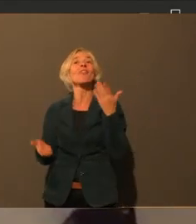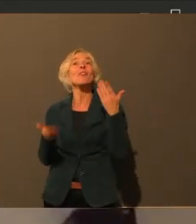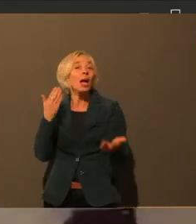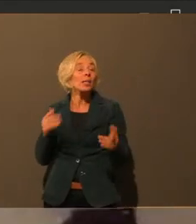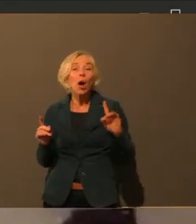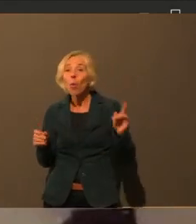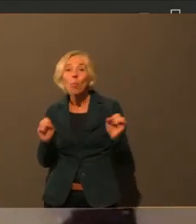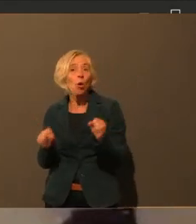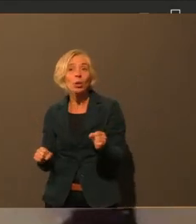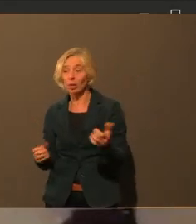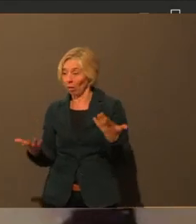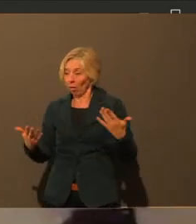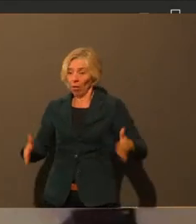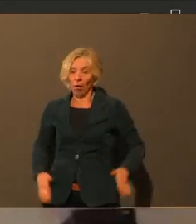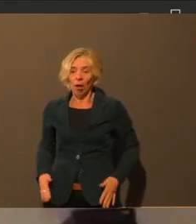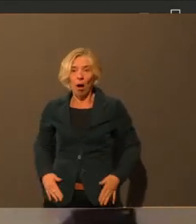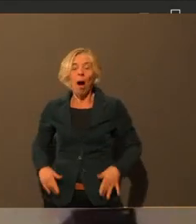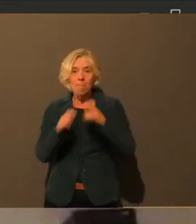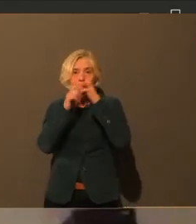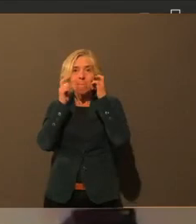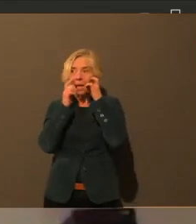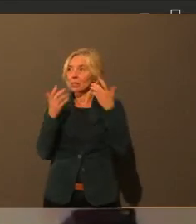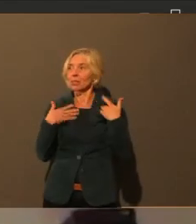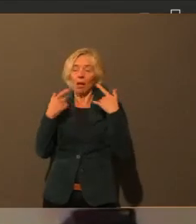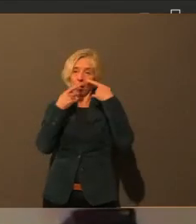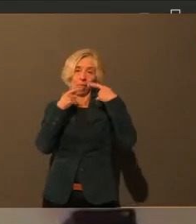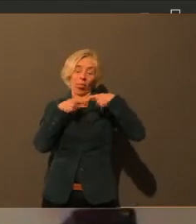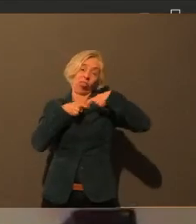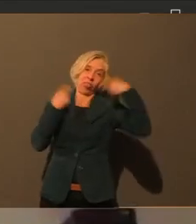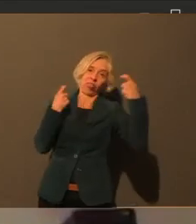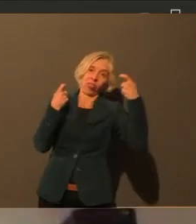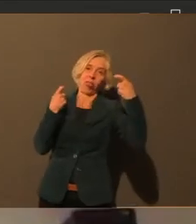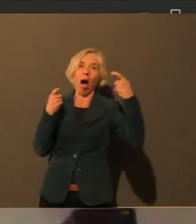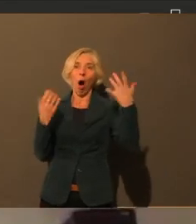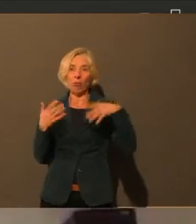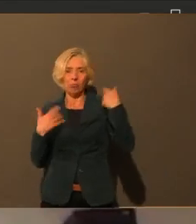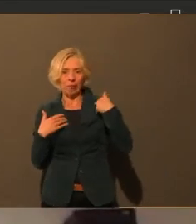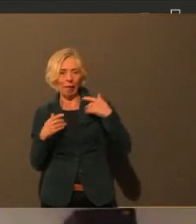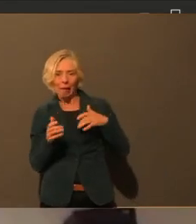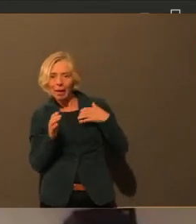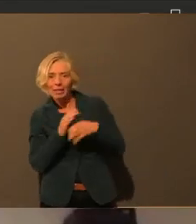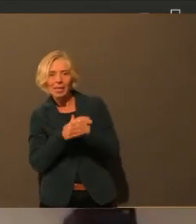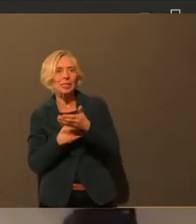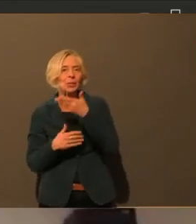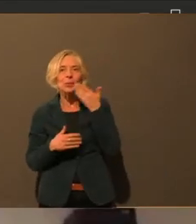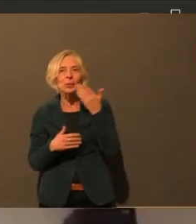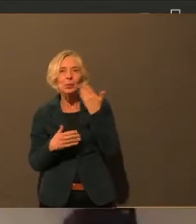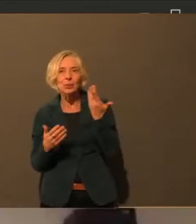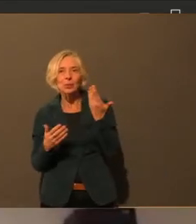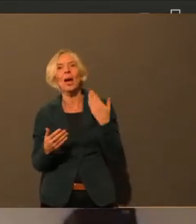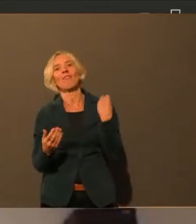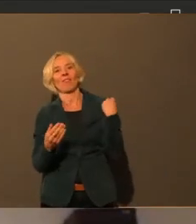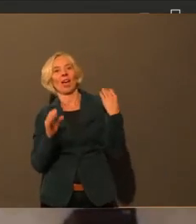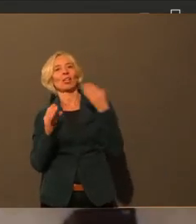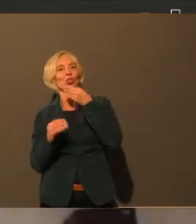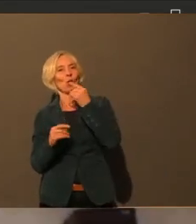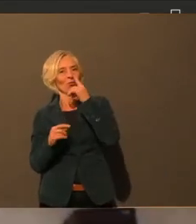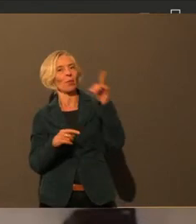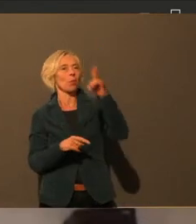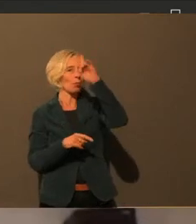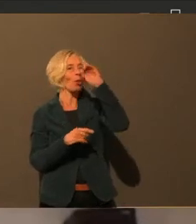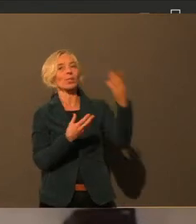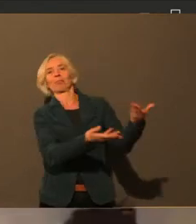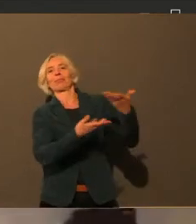Maske kaputt und ich habe keine Ersatzmaske. Was mache ich denn dann? So, da gibt es eben so, deswegen fände ich es wesentlich angenehmer, wenn die